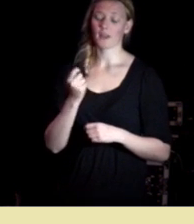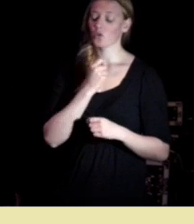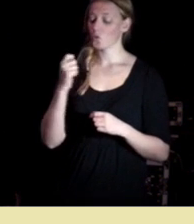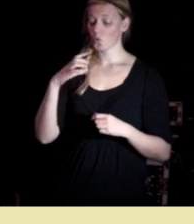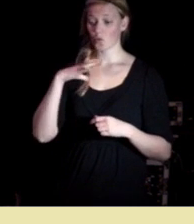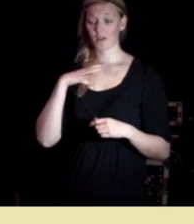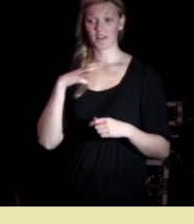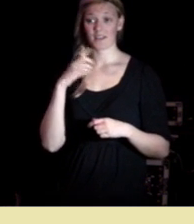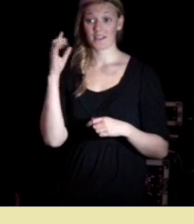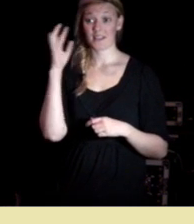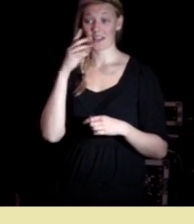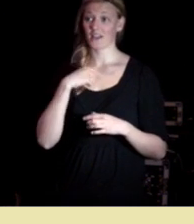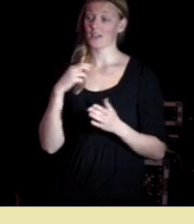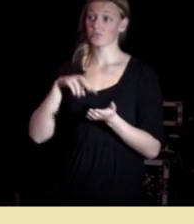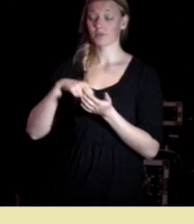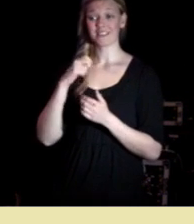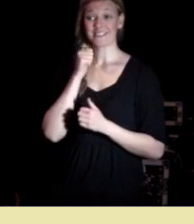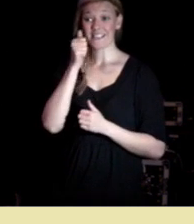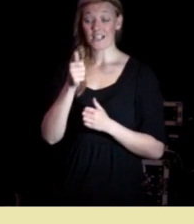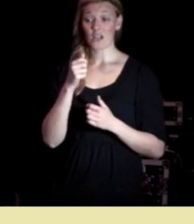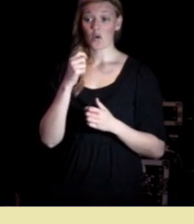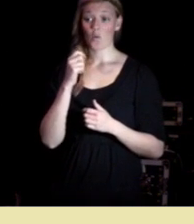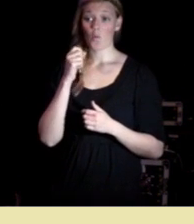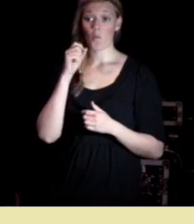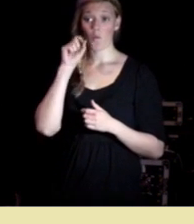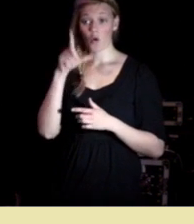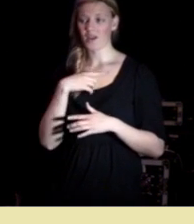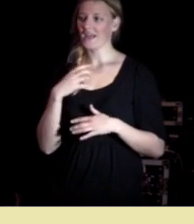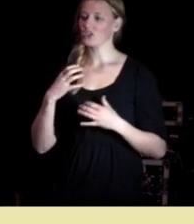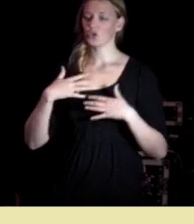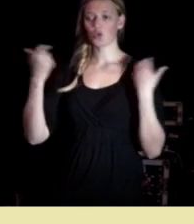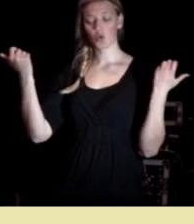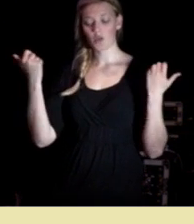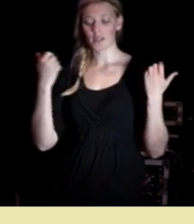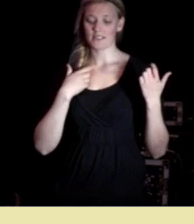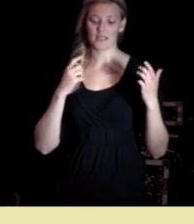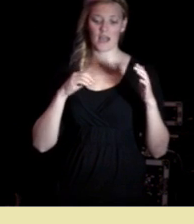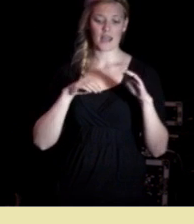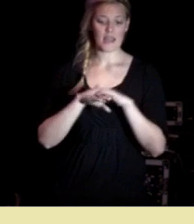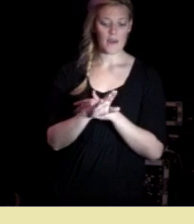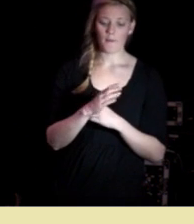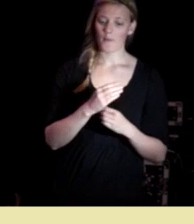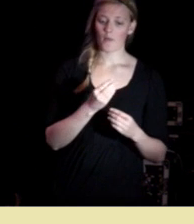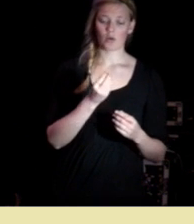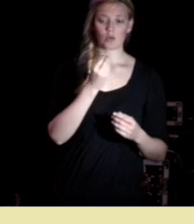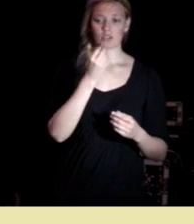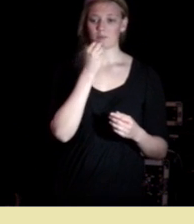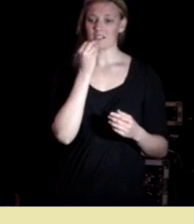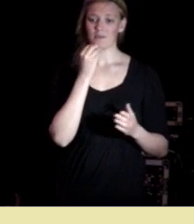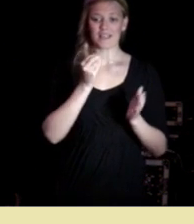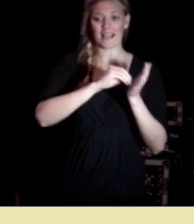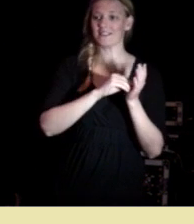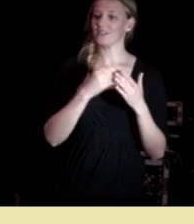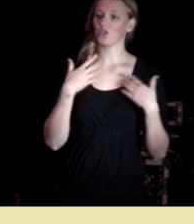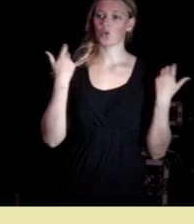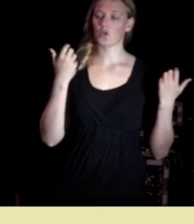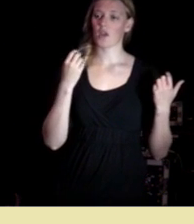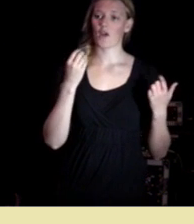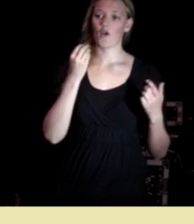tenker at jeg står opp til om morgenen da er jeg ekstra sunn nå skal jeg snart gå hjem og ikke spise den ekstra sunn i frokosten jeg ikke pleier å spise